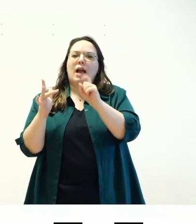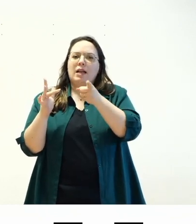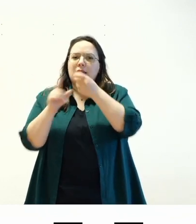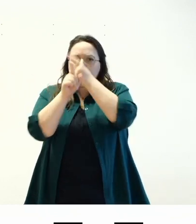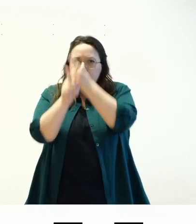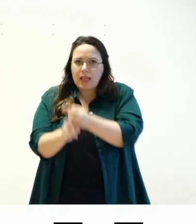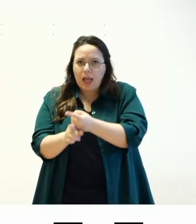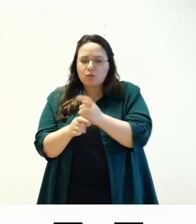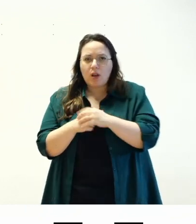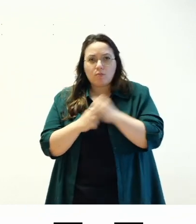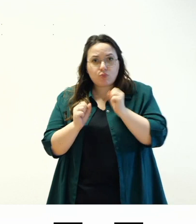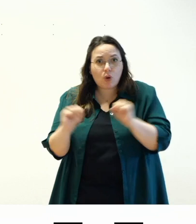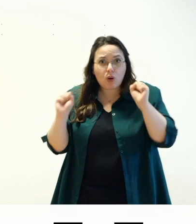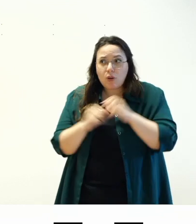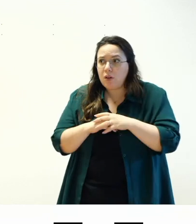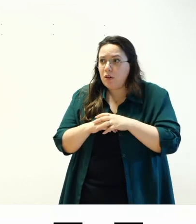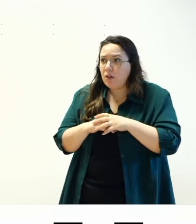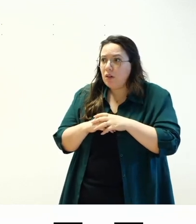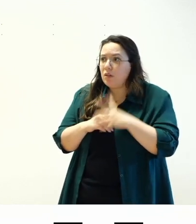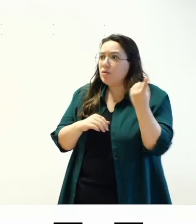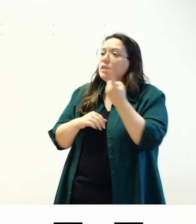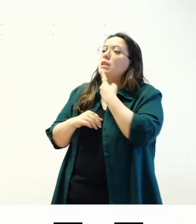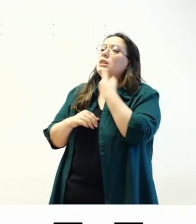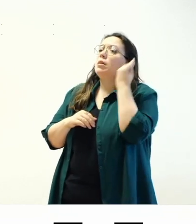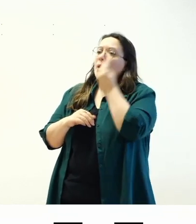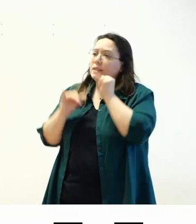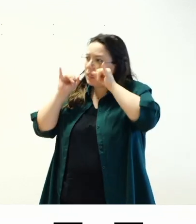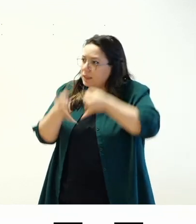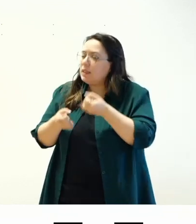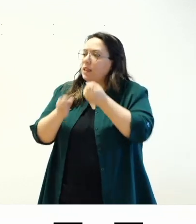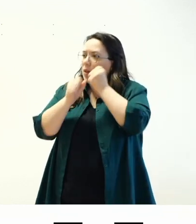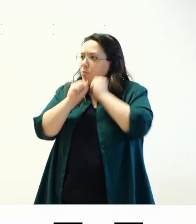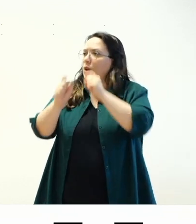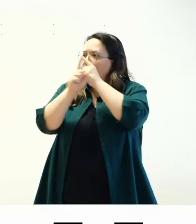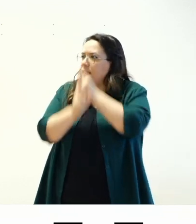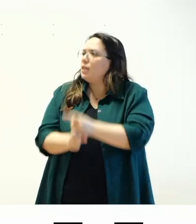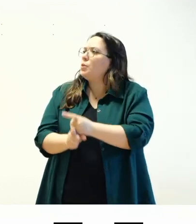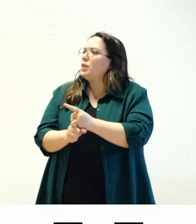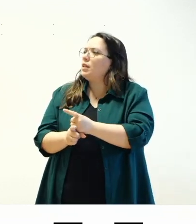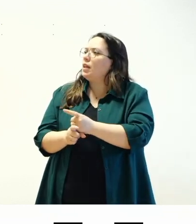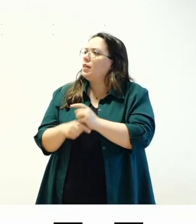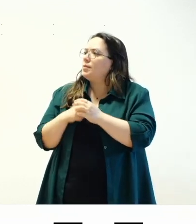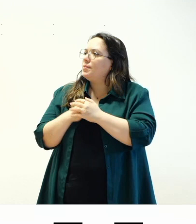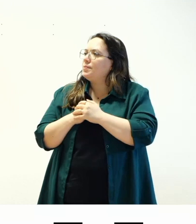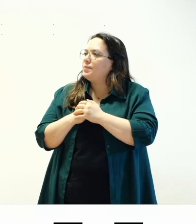nessuno cardimentoso chi pensa che possa che possa che possa effettivamente rispettare le wcag il tema